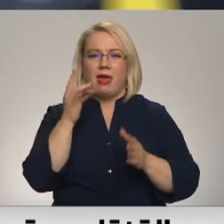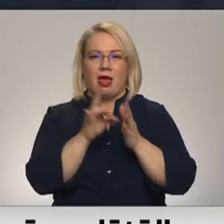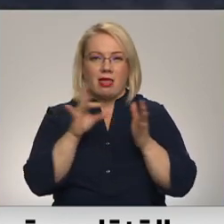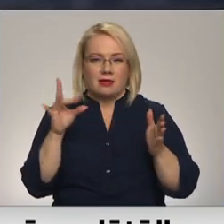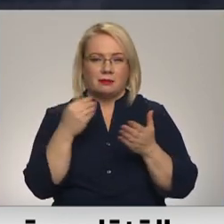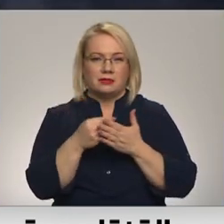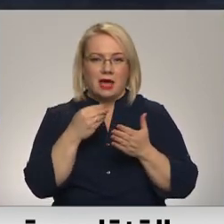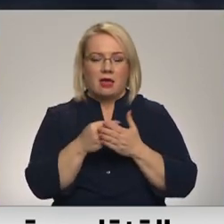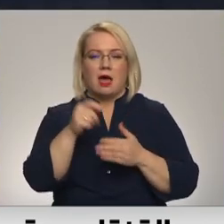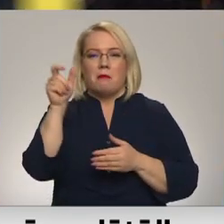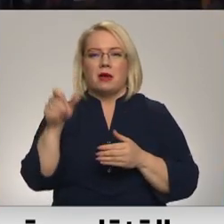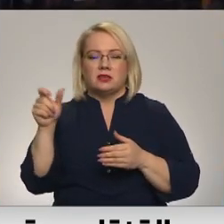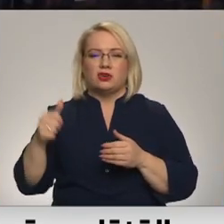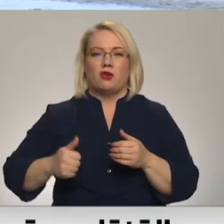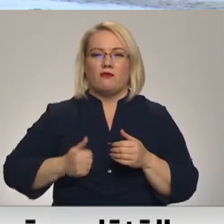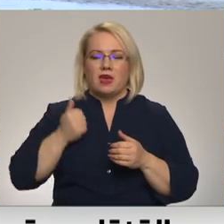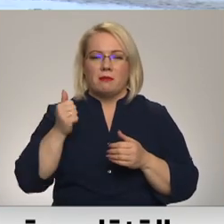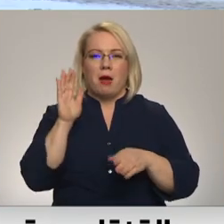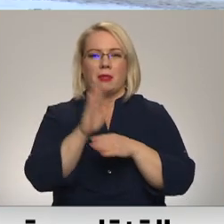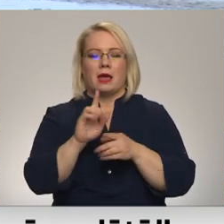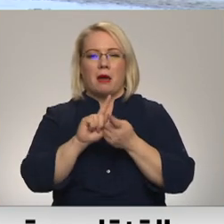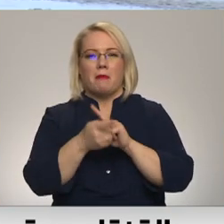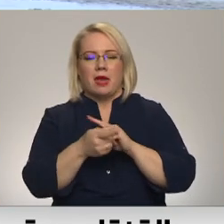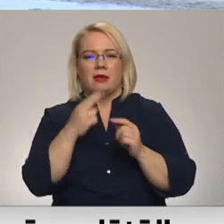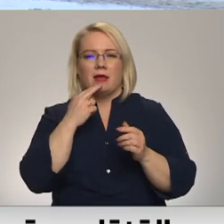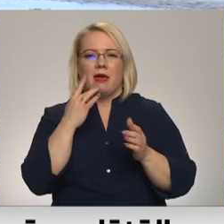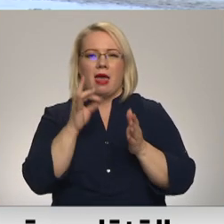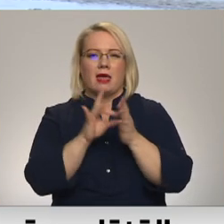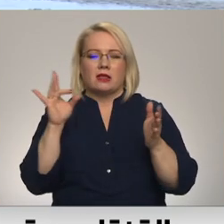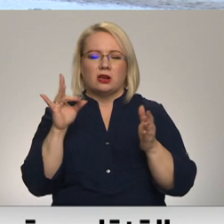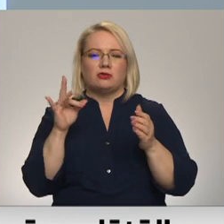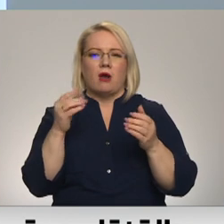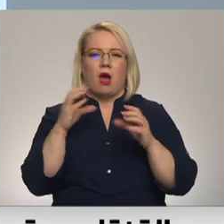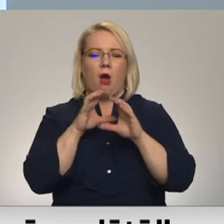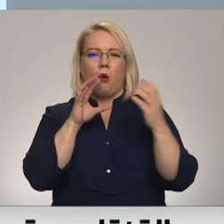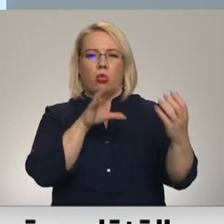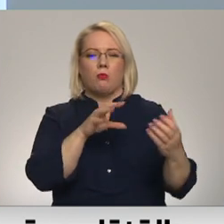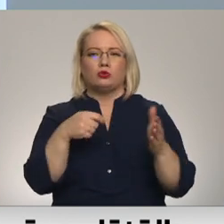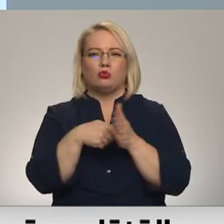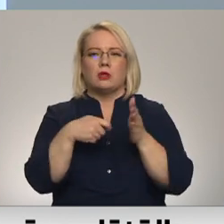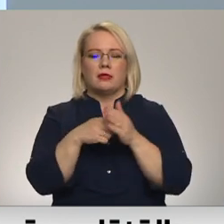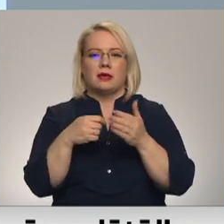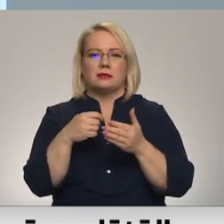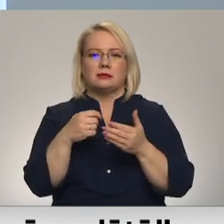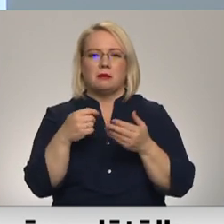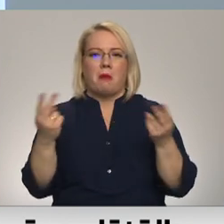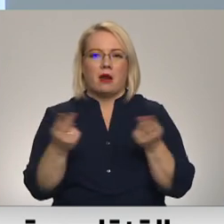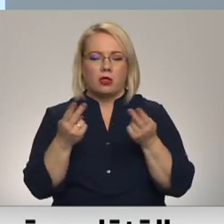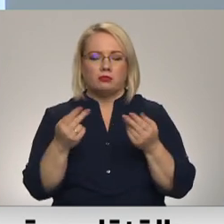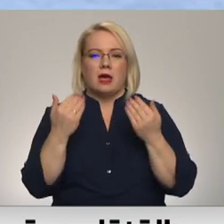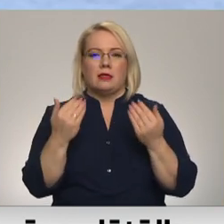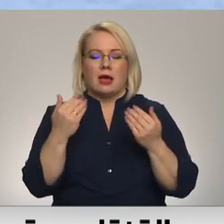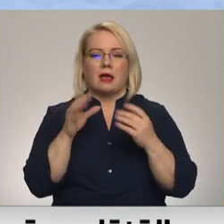pasažieru pārvadājumu uzņēmumiem licis mainīt arī elektrisko autobusu uzlādes paradumus. Piemēram, šobrīd autobusi iespēju